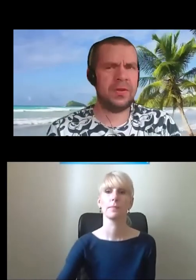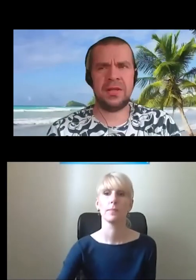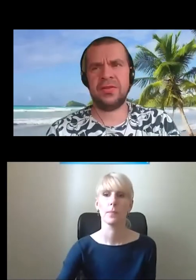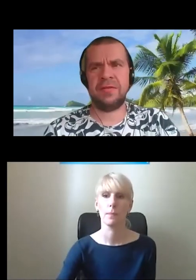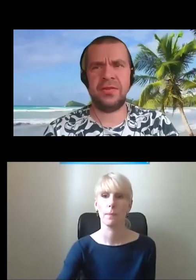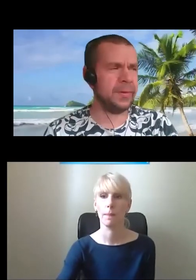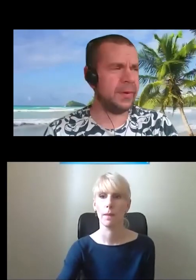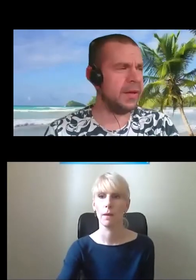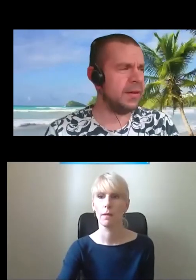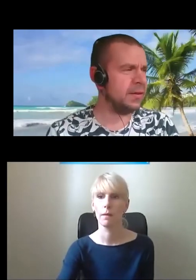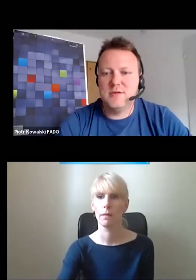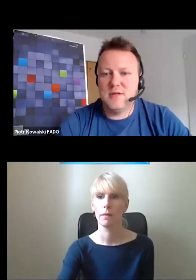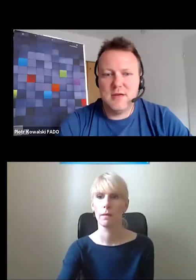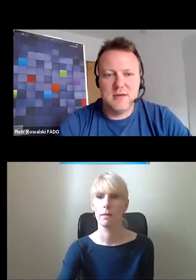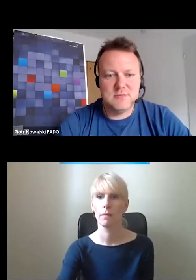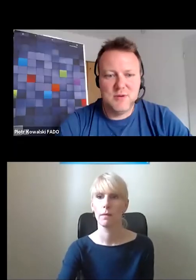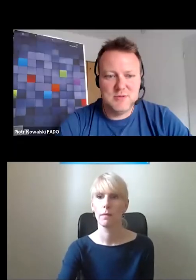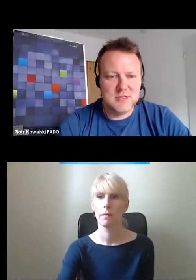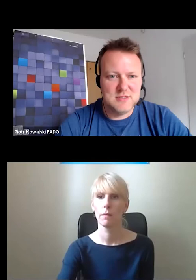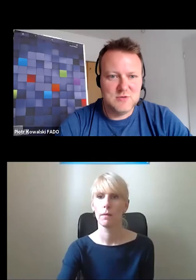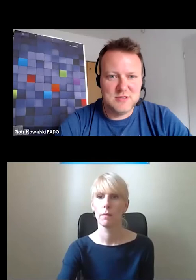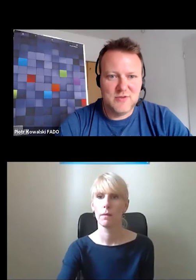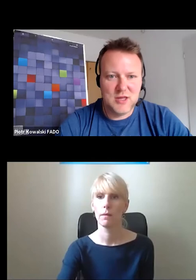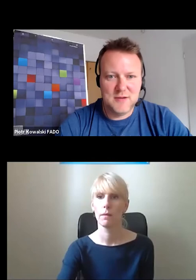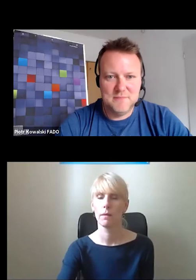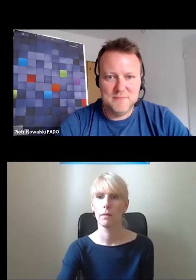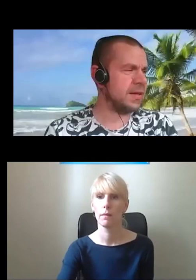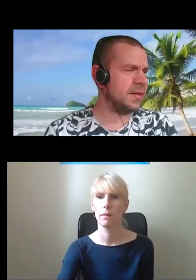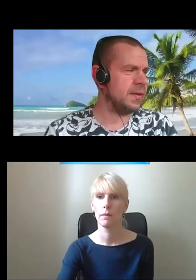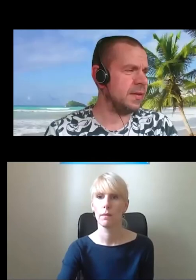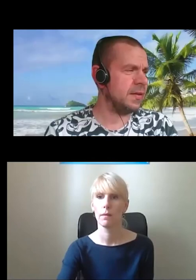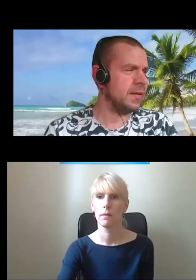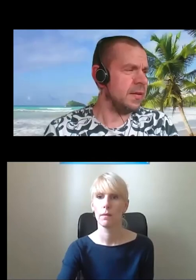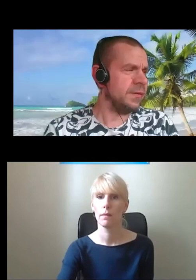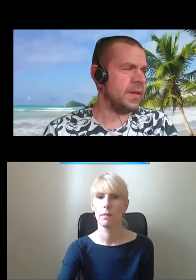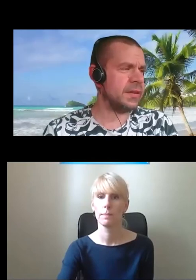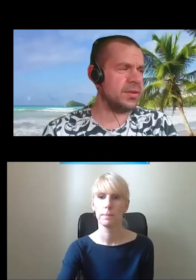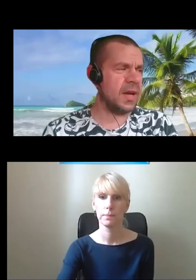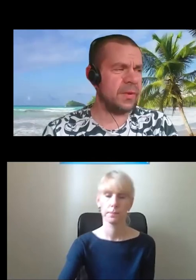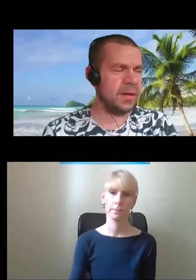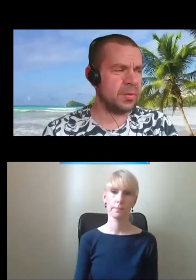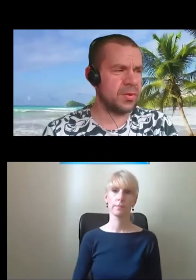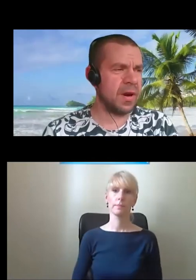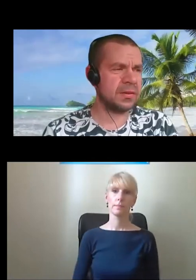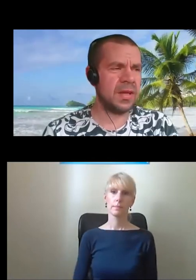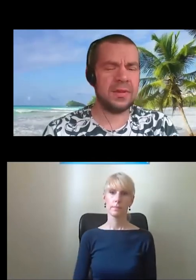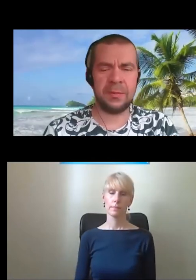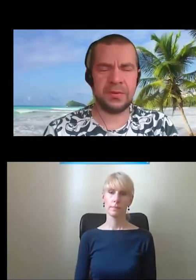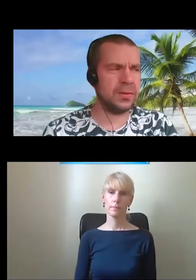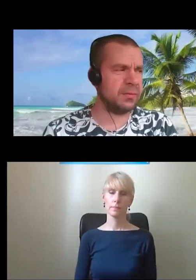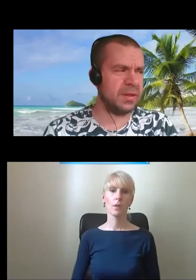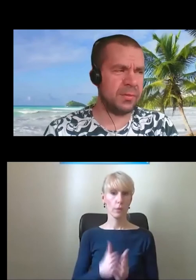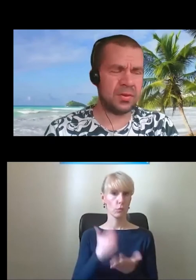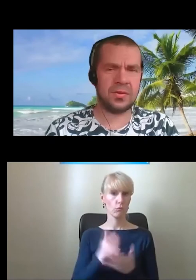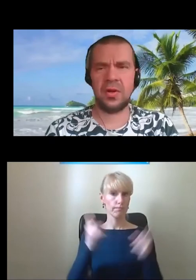Piotrek potwierdzi, że widzimy. Widzimy, tak jest. Mamy stację gminy Ciewnianu. Mamy obraz, więc zaczynamy. Proszę bardzo. Ja będę